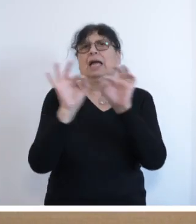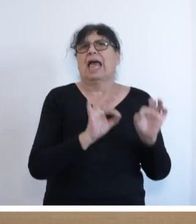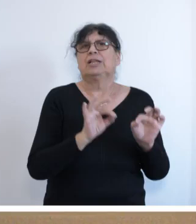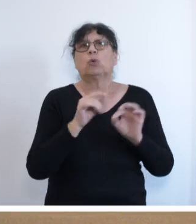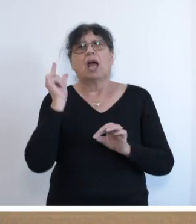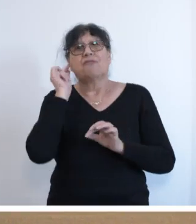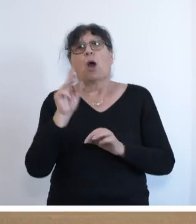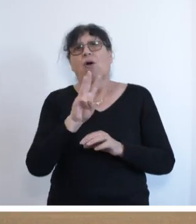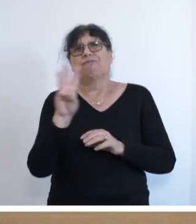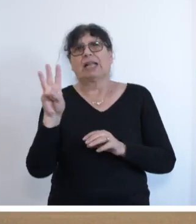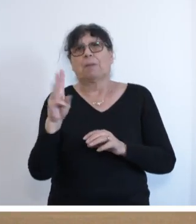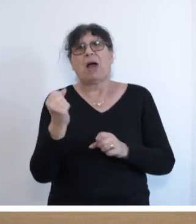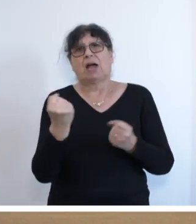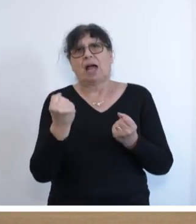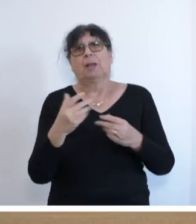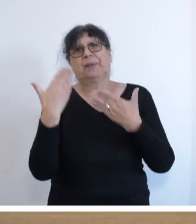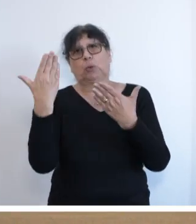begrüßen. Seien Sie uns willkommen.